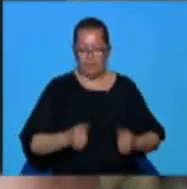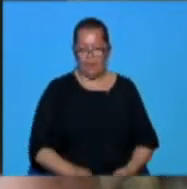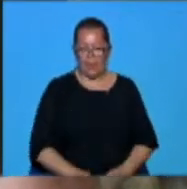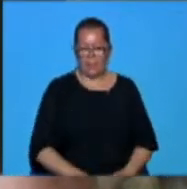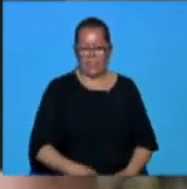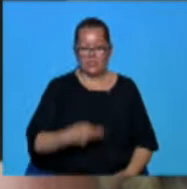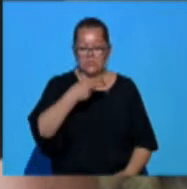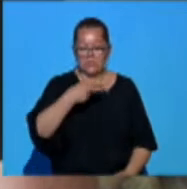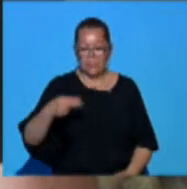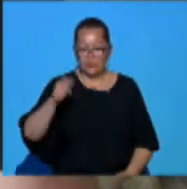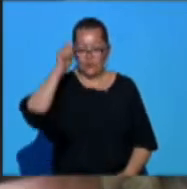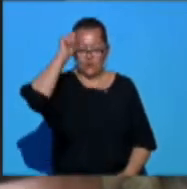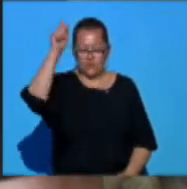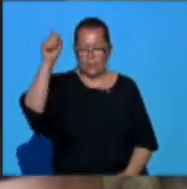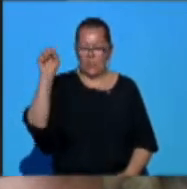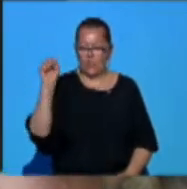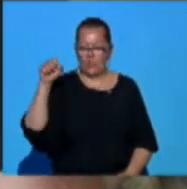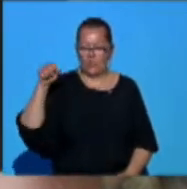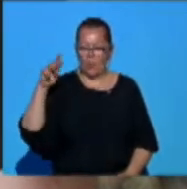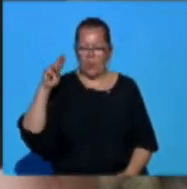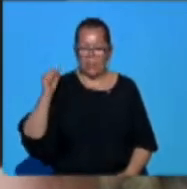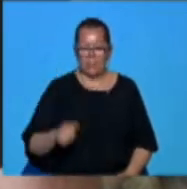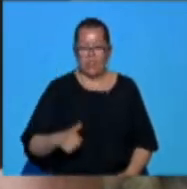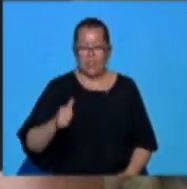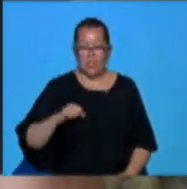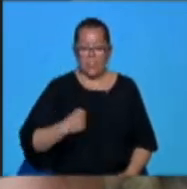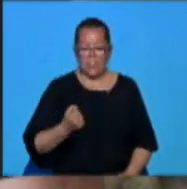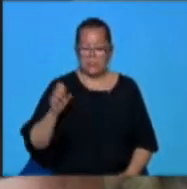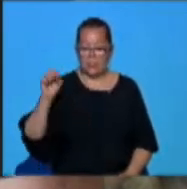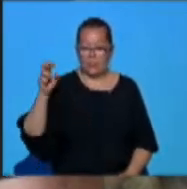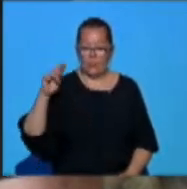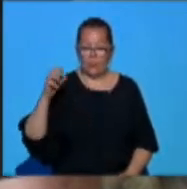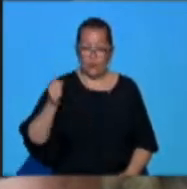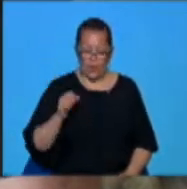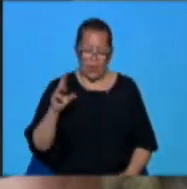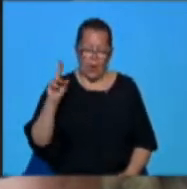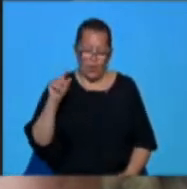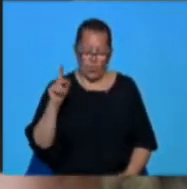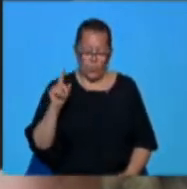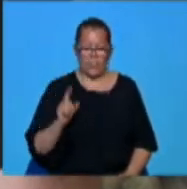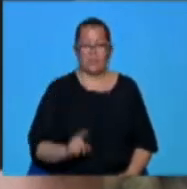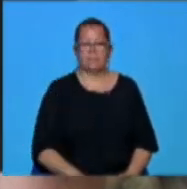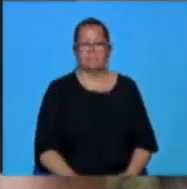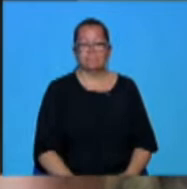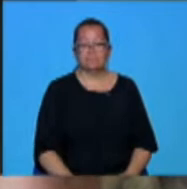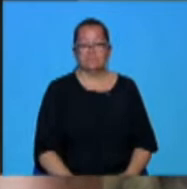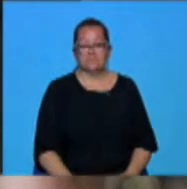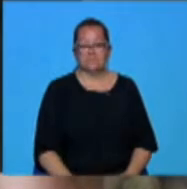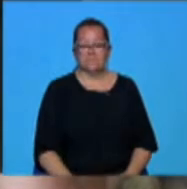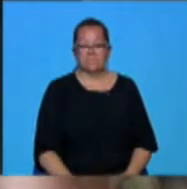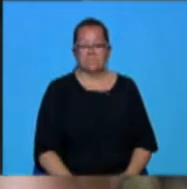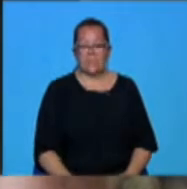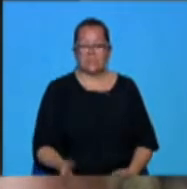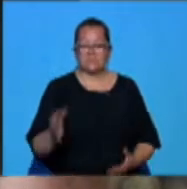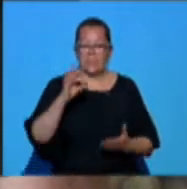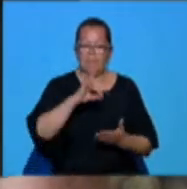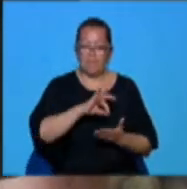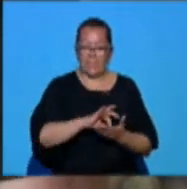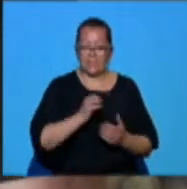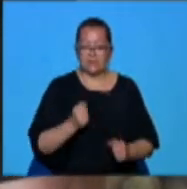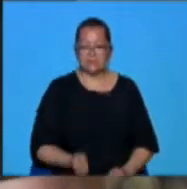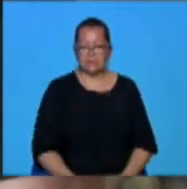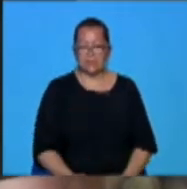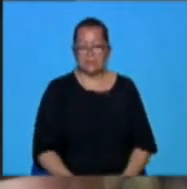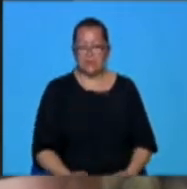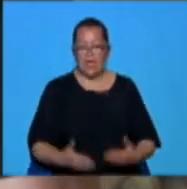cetățean de onoare? Este o foarte mare onoare că au acceptat acest lucru, este o foarte mare onoare că ei au venit